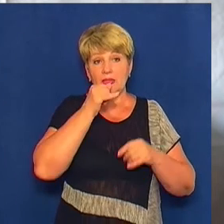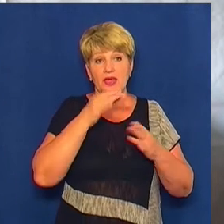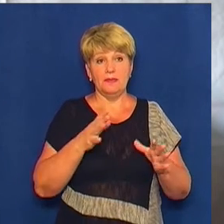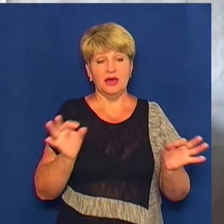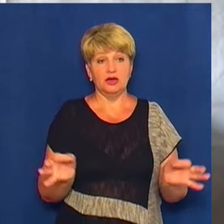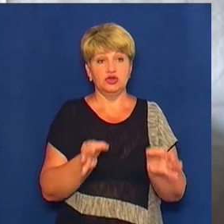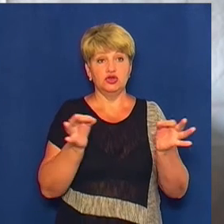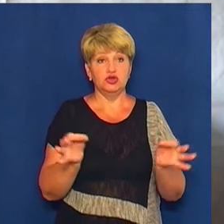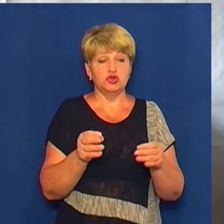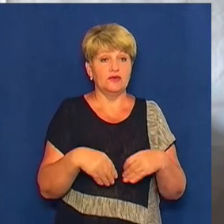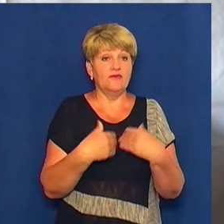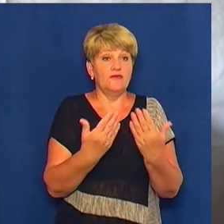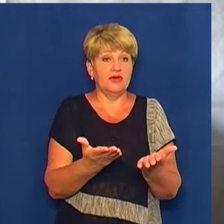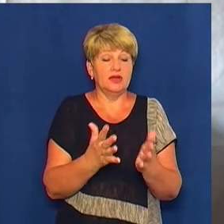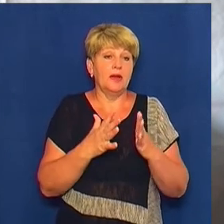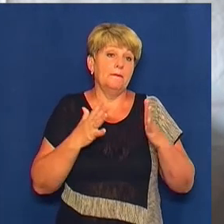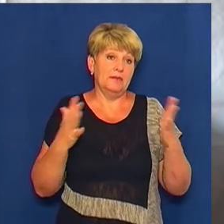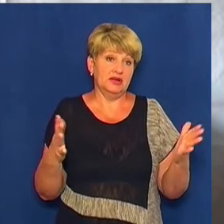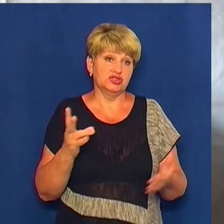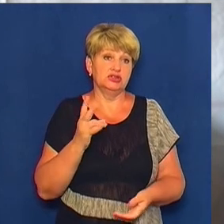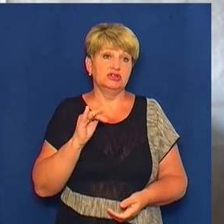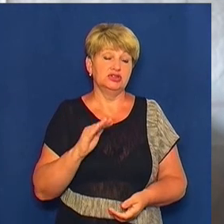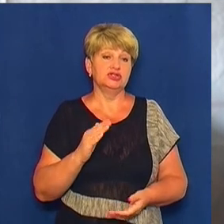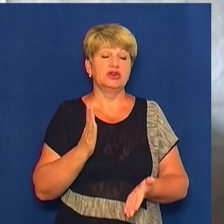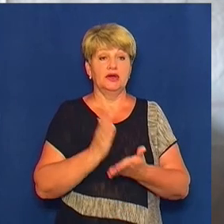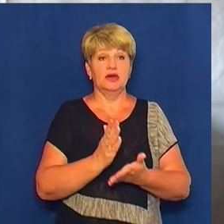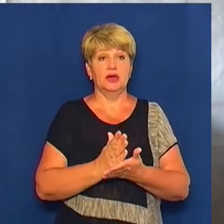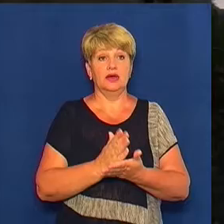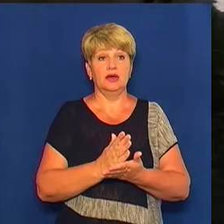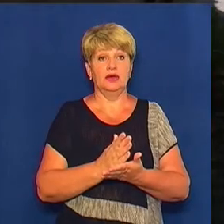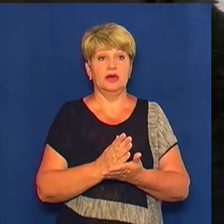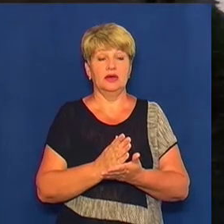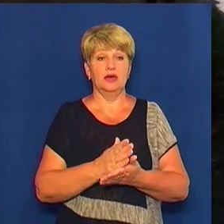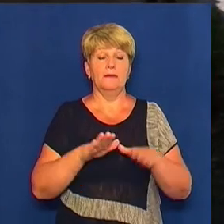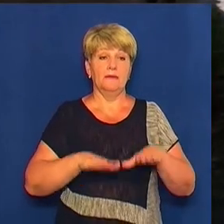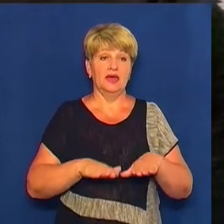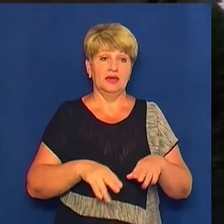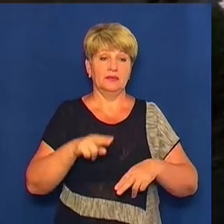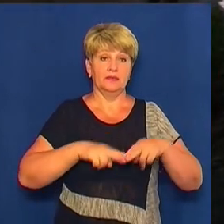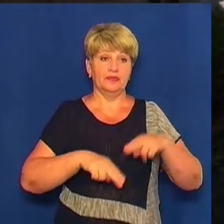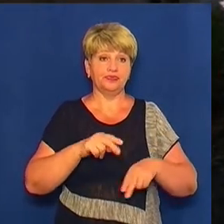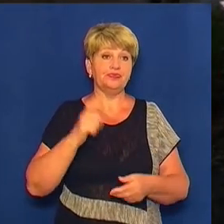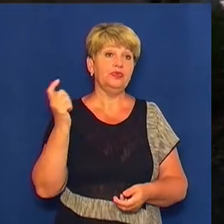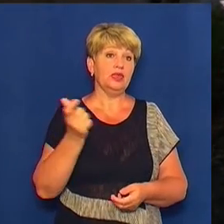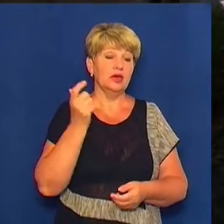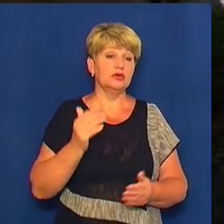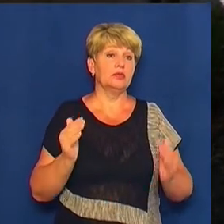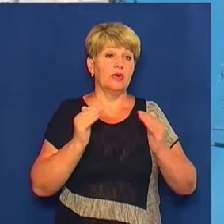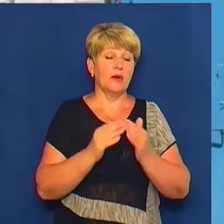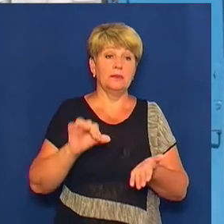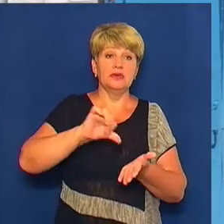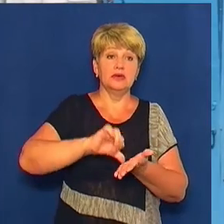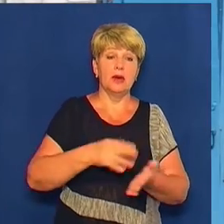видати більшого, ніж існуюче п'ятнозабудови. З власником подвір'я та його представником